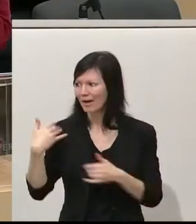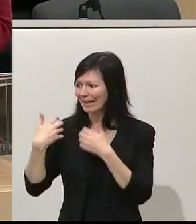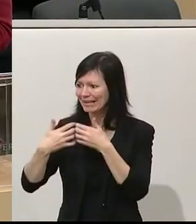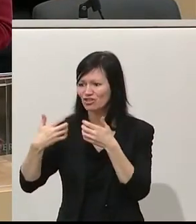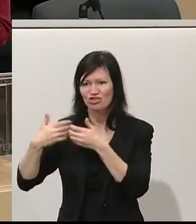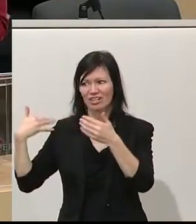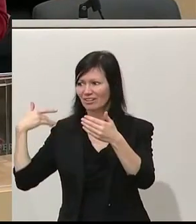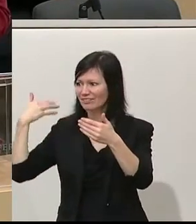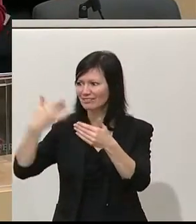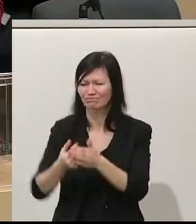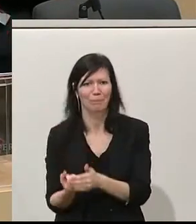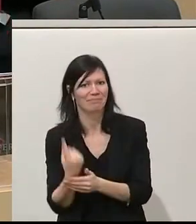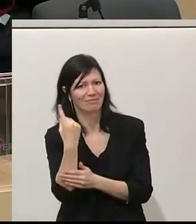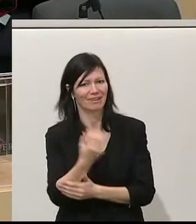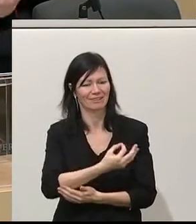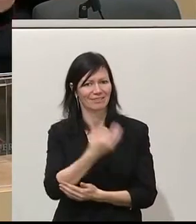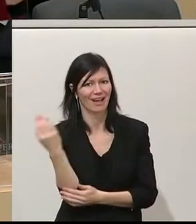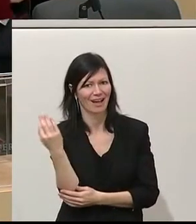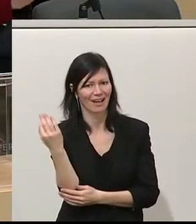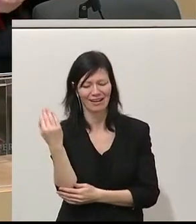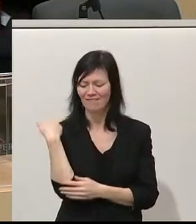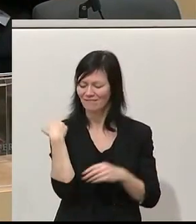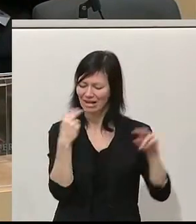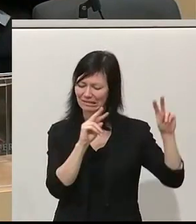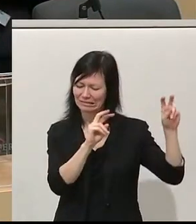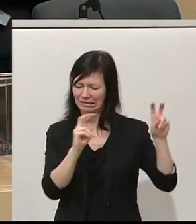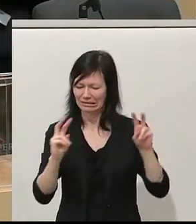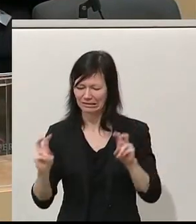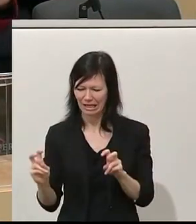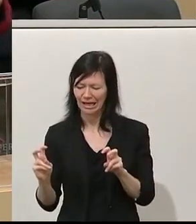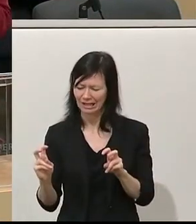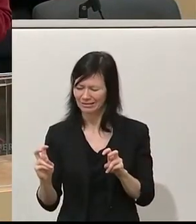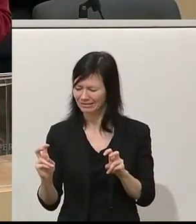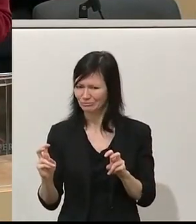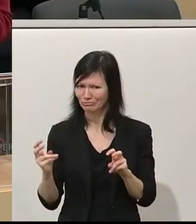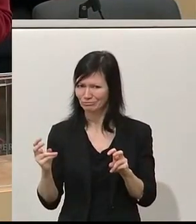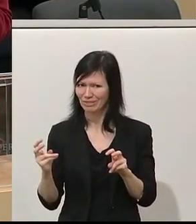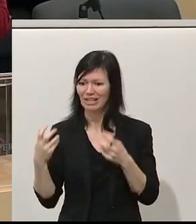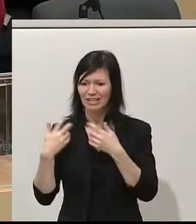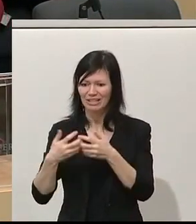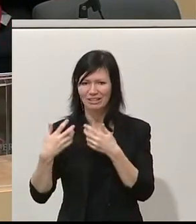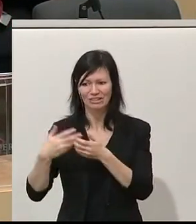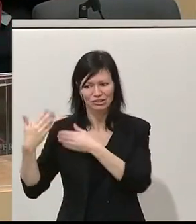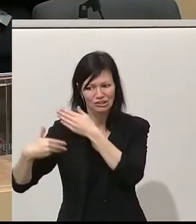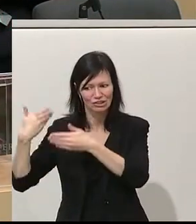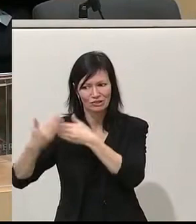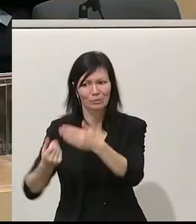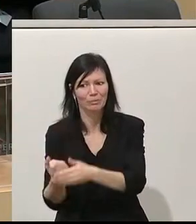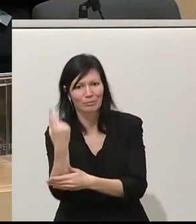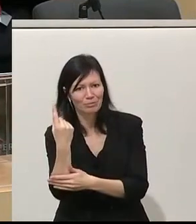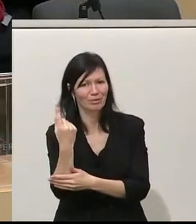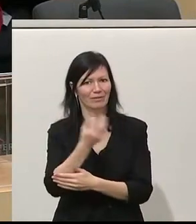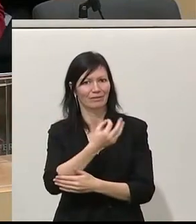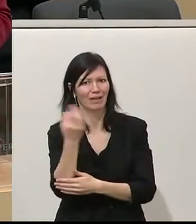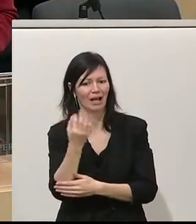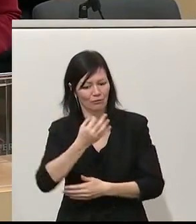nicht für mich persönlich, vielleicht auch, aber darum geht es nicht. Ein historischer Tag für die Grünen. Auch darum geht es mir jetzt nicht primär.